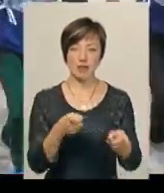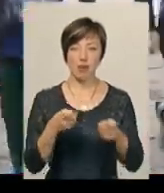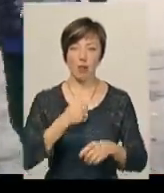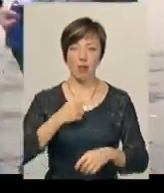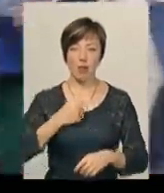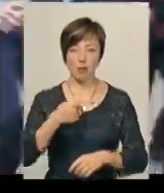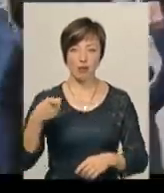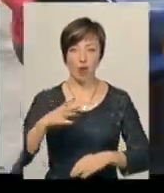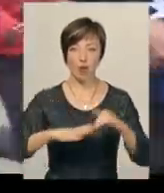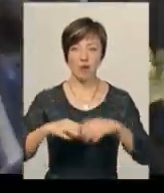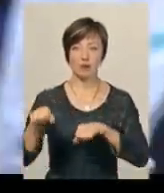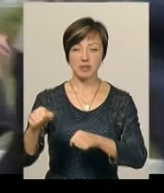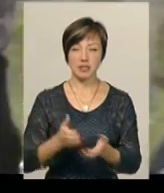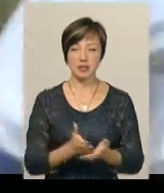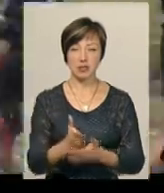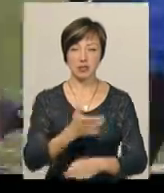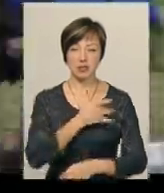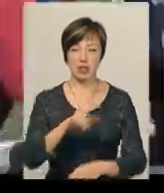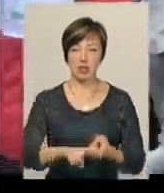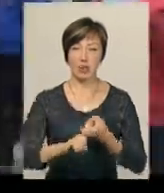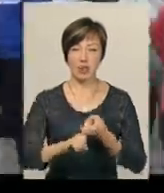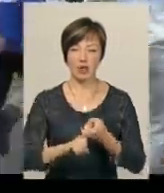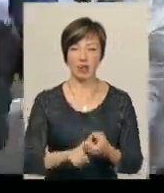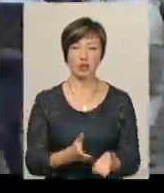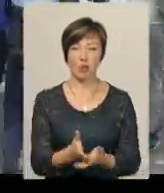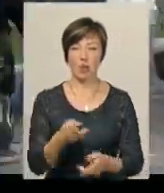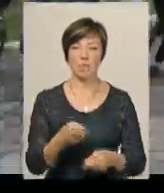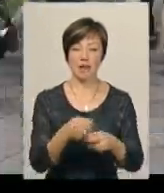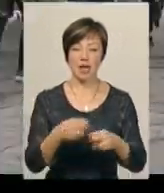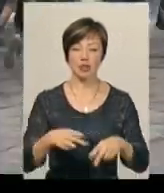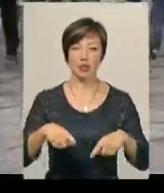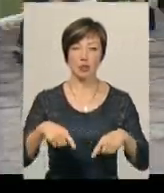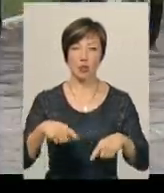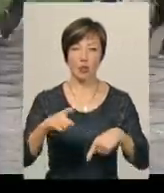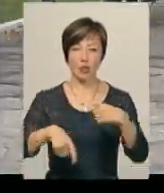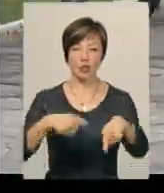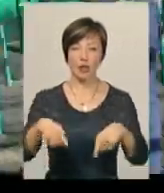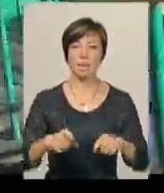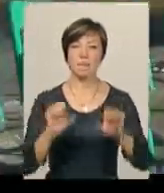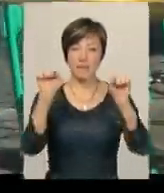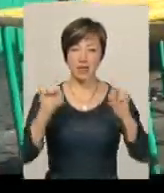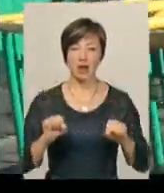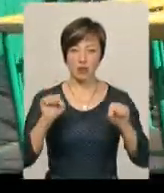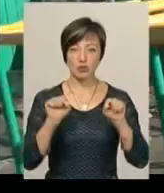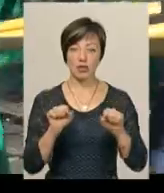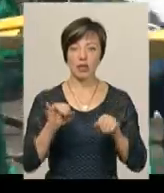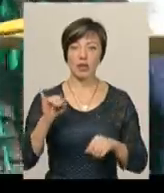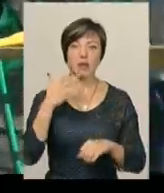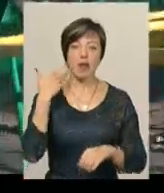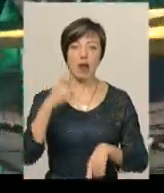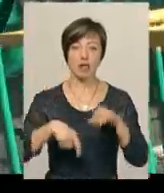пістолета, рукопашний бій за версією «Жорсткий контакт», «Смуга перешкод», «Підтягування на перекладенні», «Підйом переворот» та